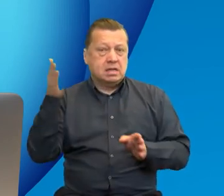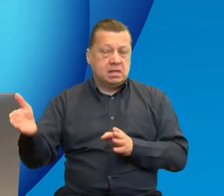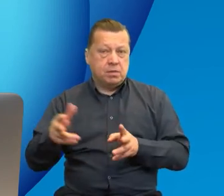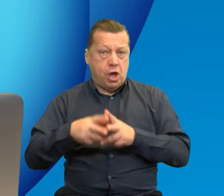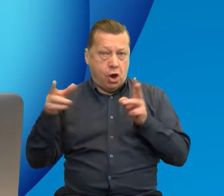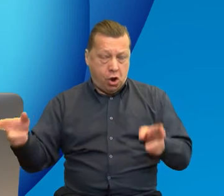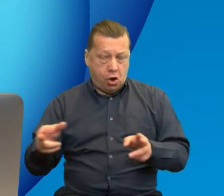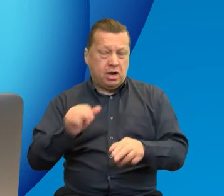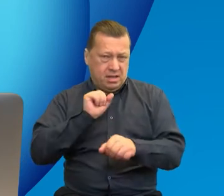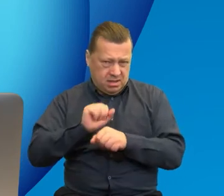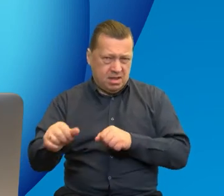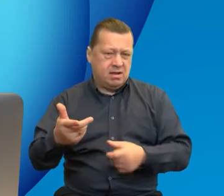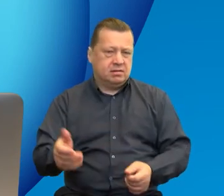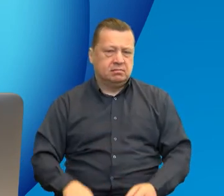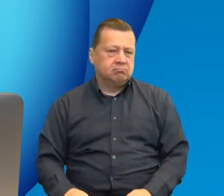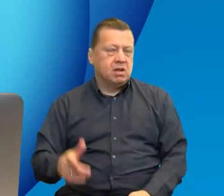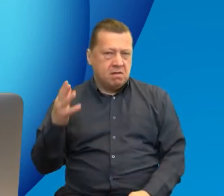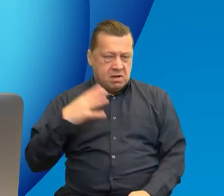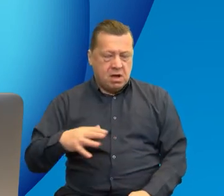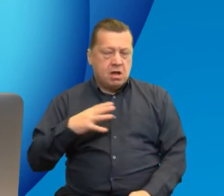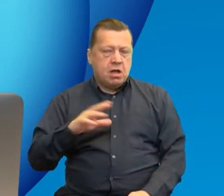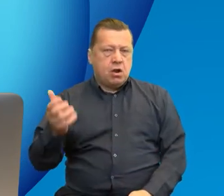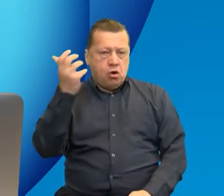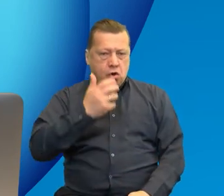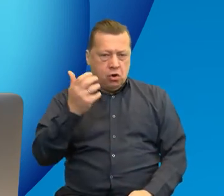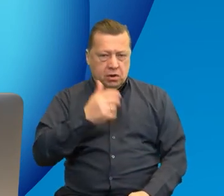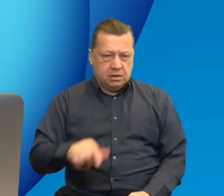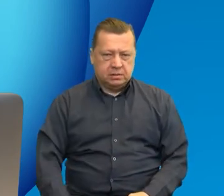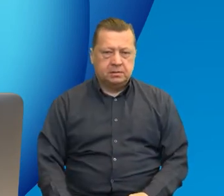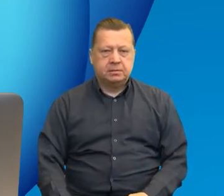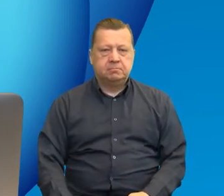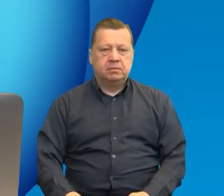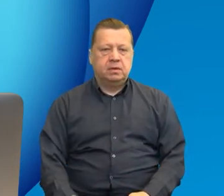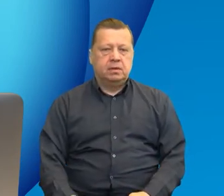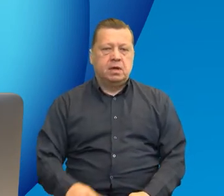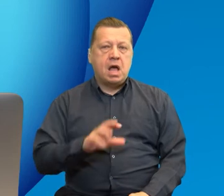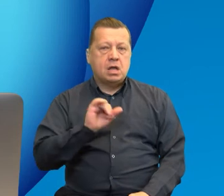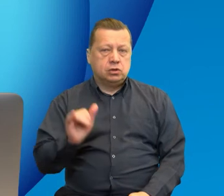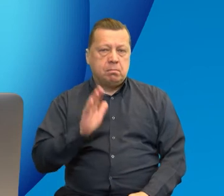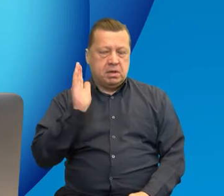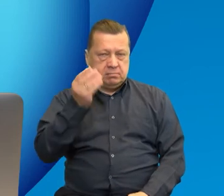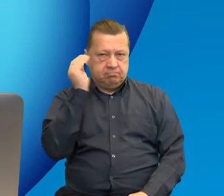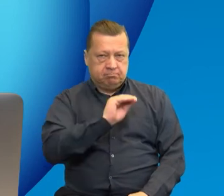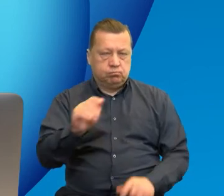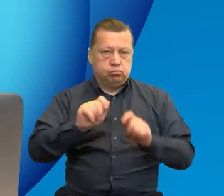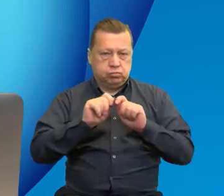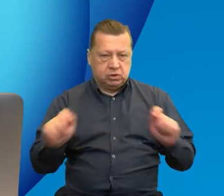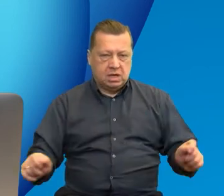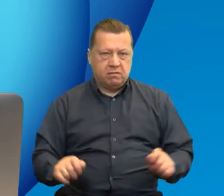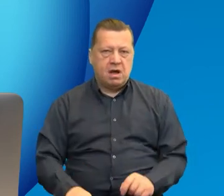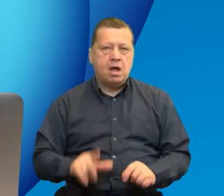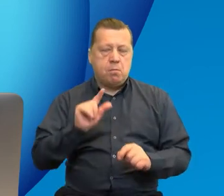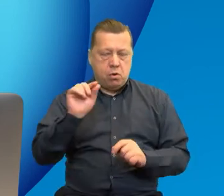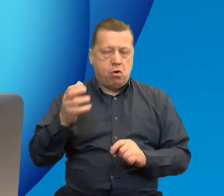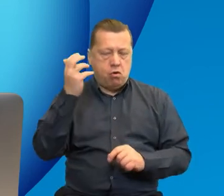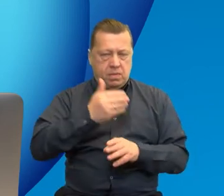słuchania nas i oglądania też po przerwie, którą zaraz Andrzej zapowie. Także dziękuję